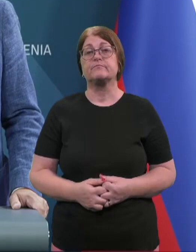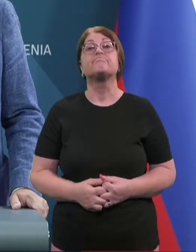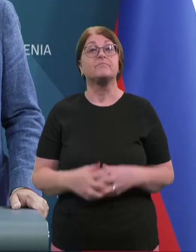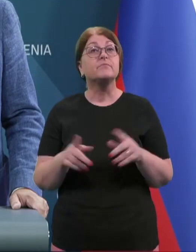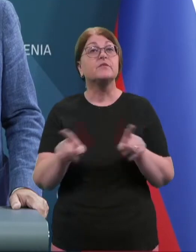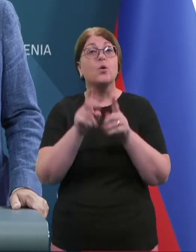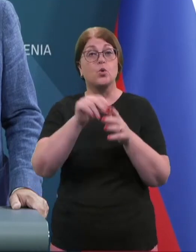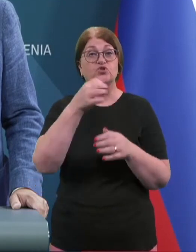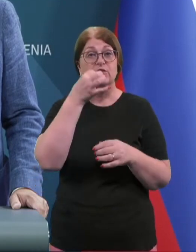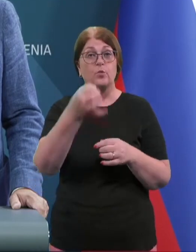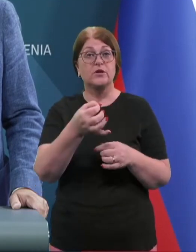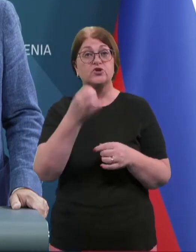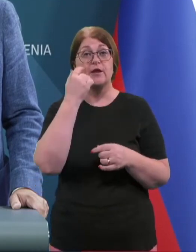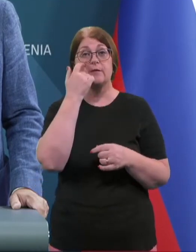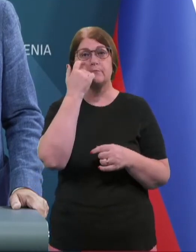Tako, še eno vprašanje.